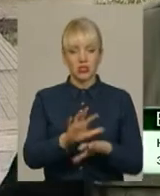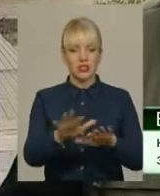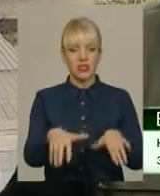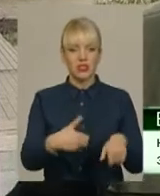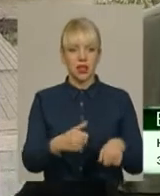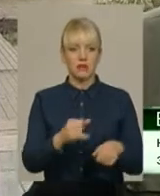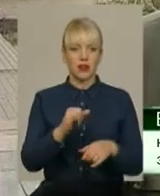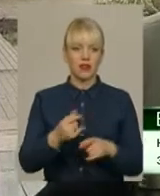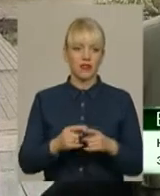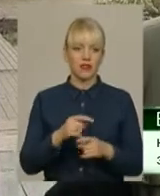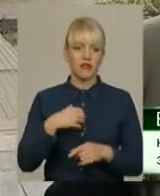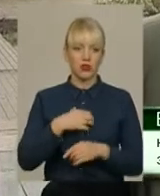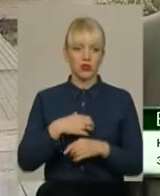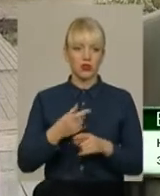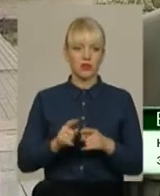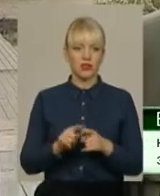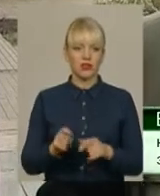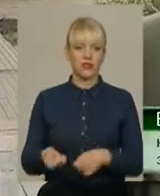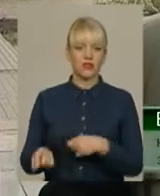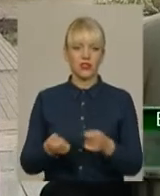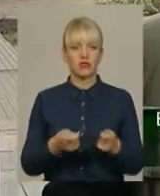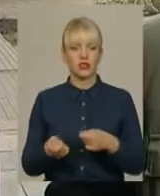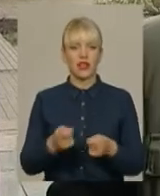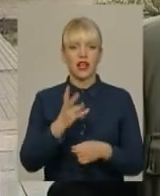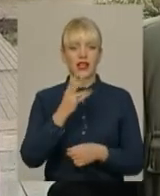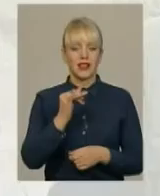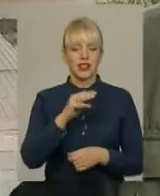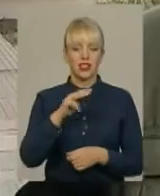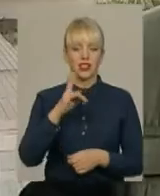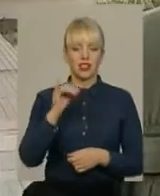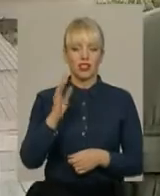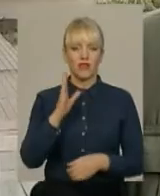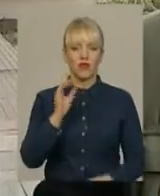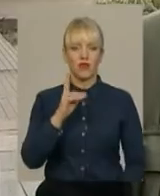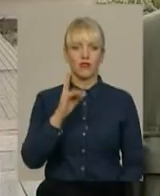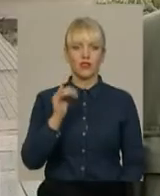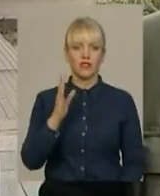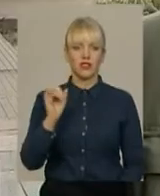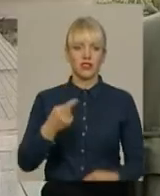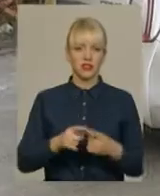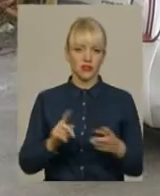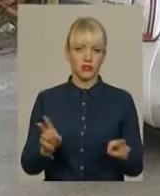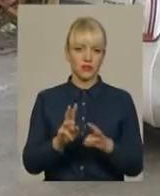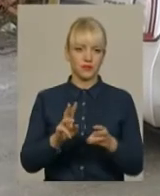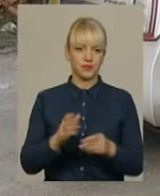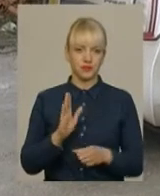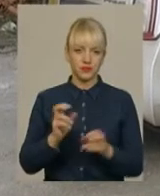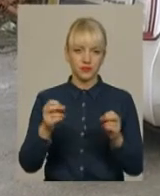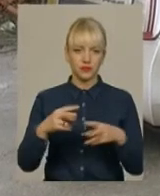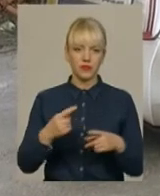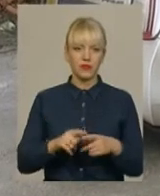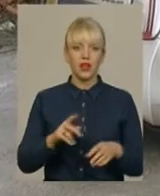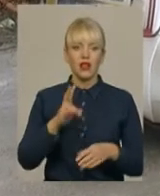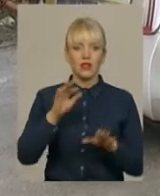В основному ми їх відвозимо в Нижній Вовківці, там є завод, який утилізує. На місці знахідки